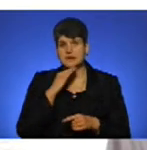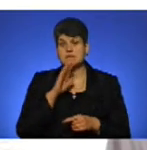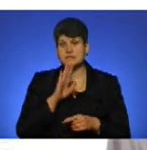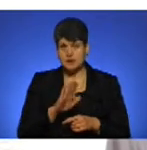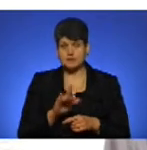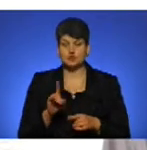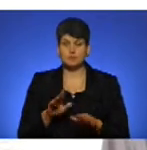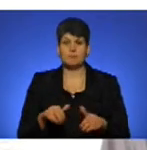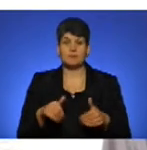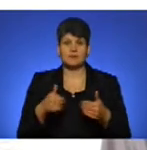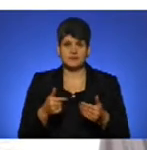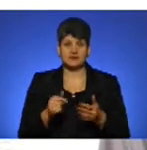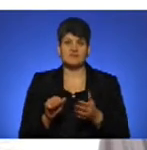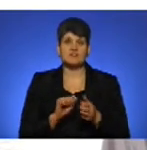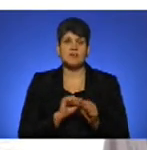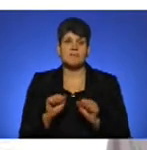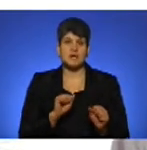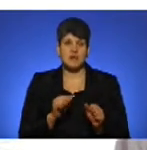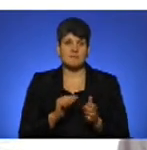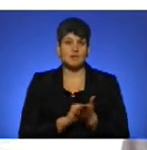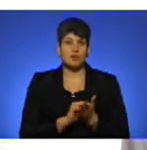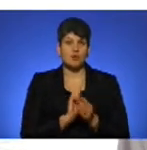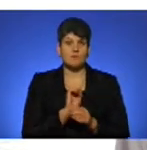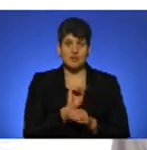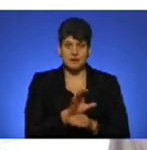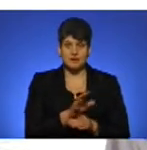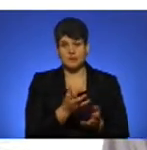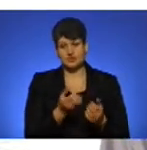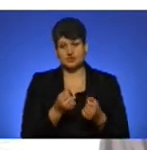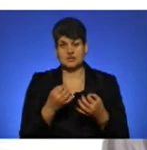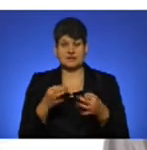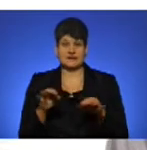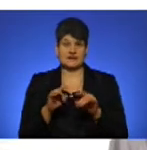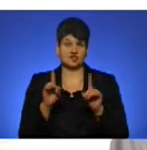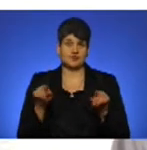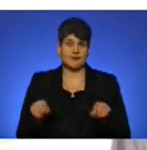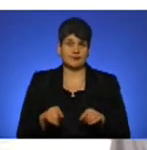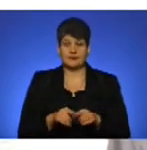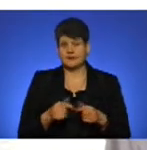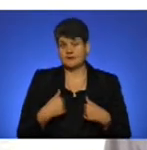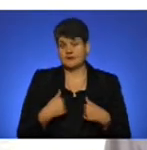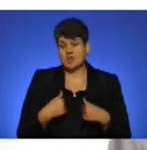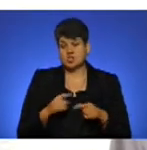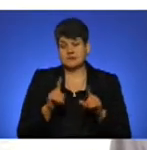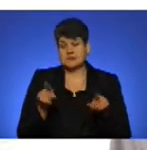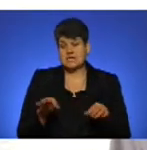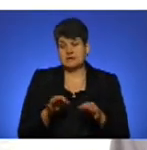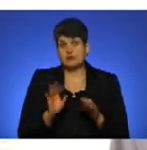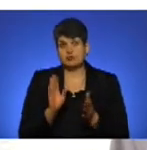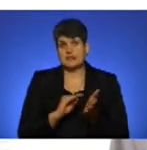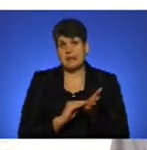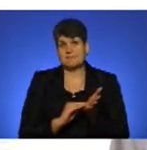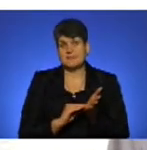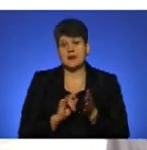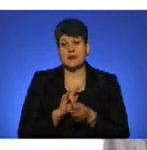подати в департамент документи і отримати від розрішення. І тоді вже в нашому сертифікаті буде написано